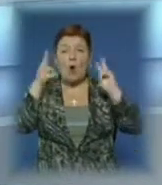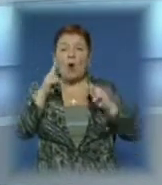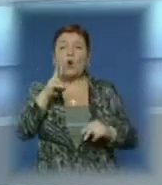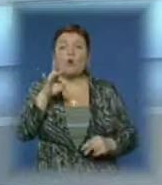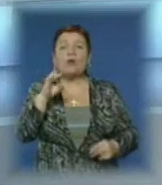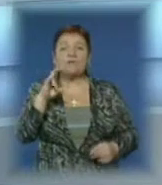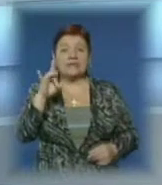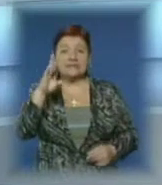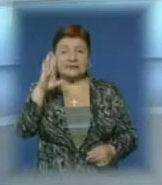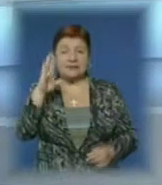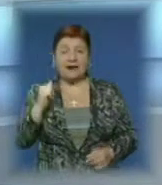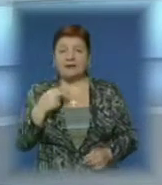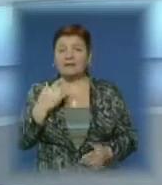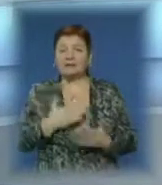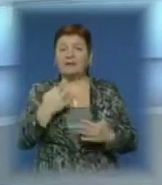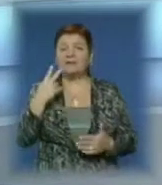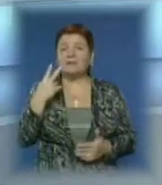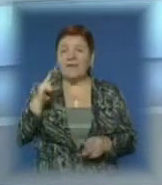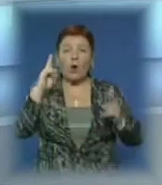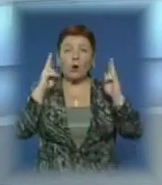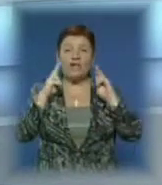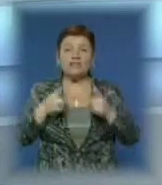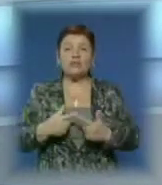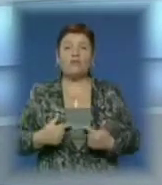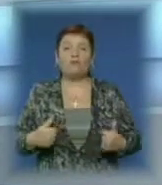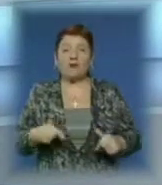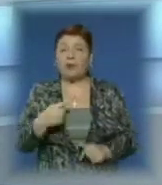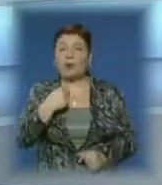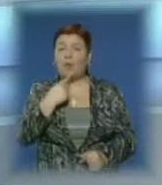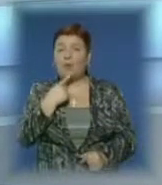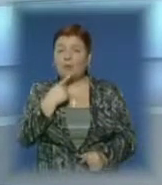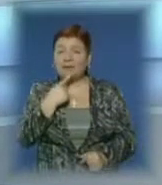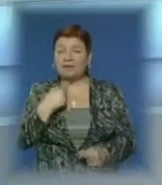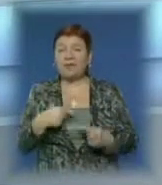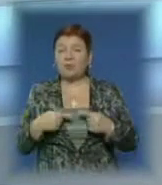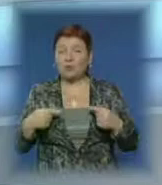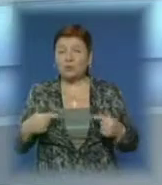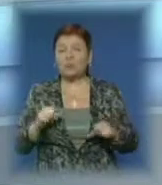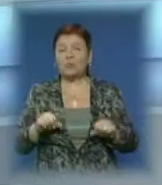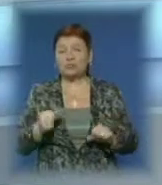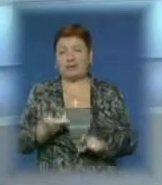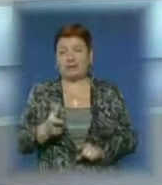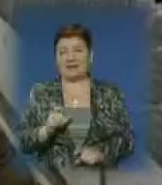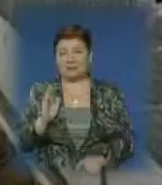Сьогодні в Україні є лише дві потужні кролячі ферми, хоча попит на продукцію може бути більше.